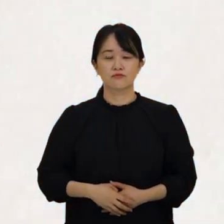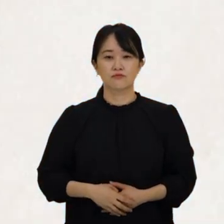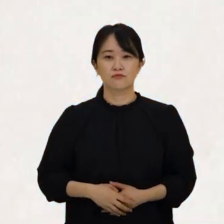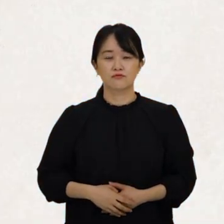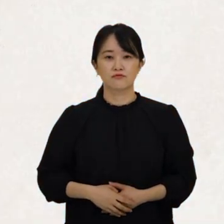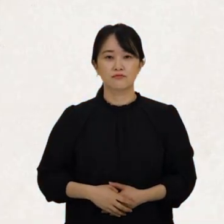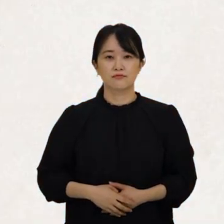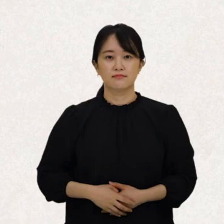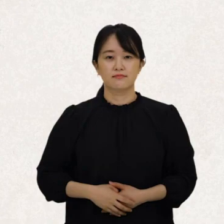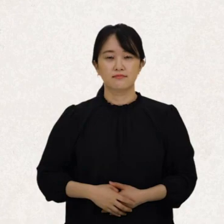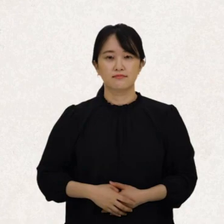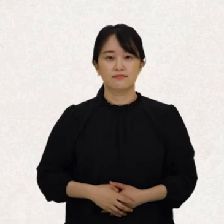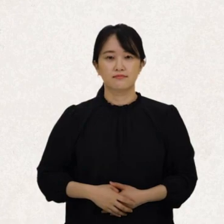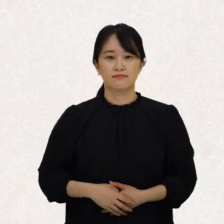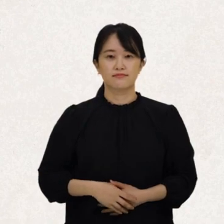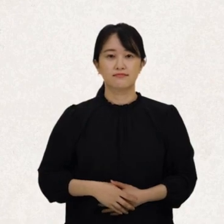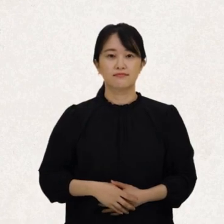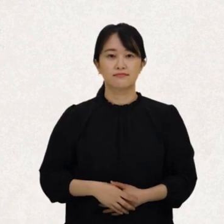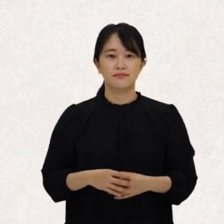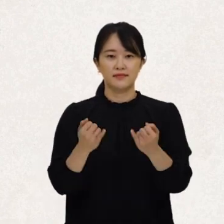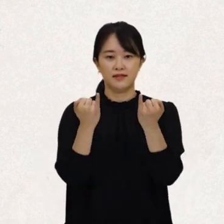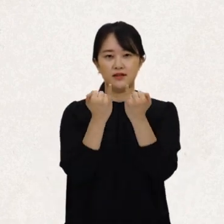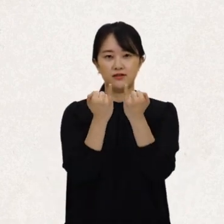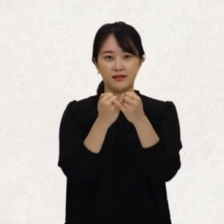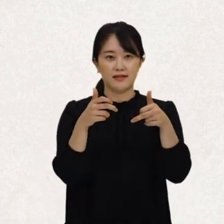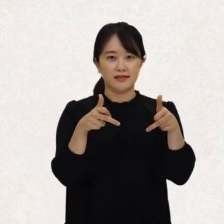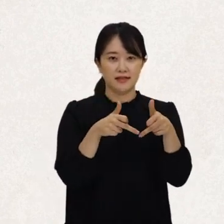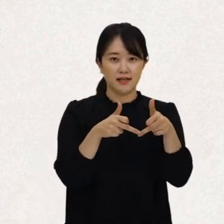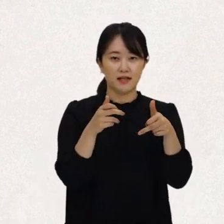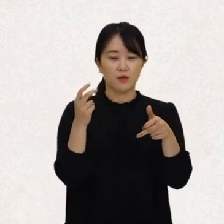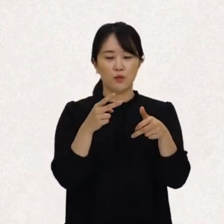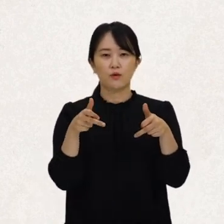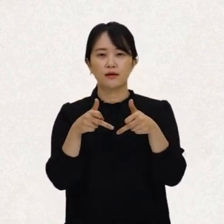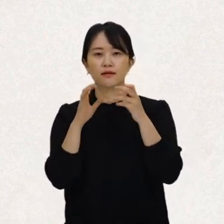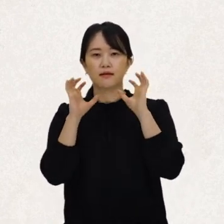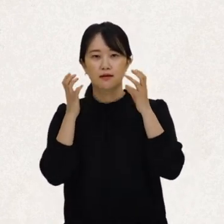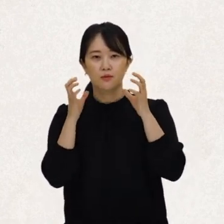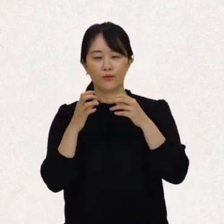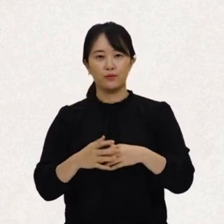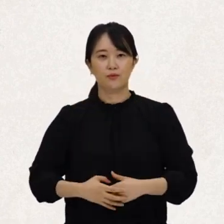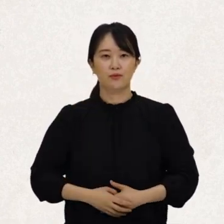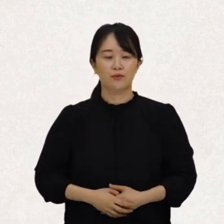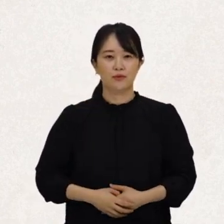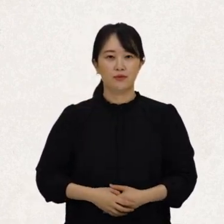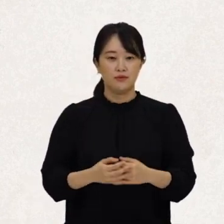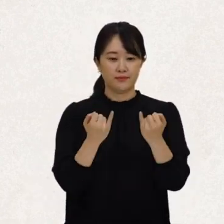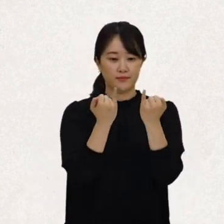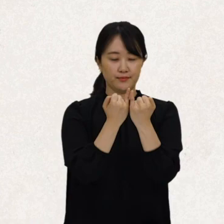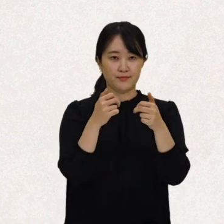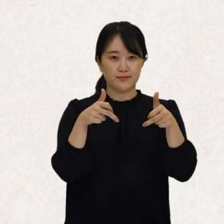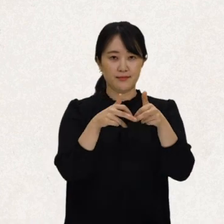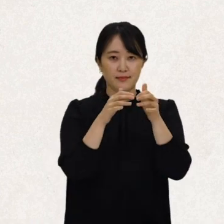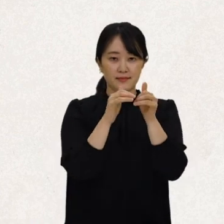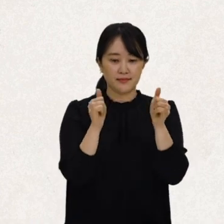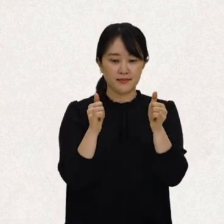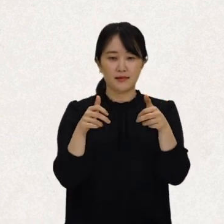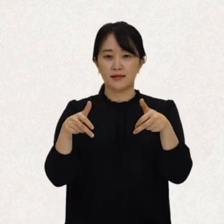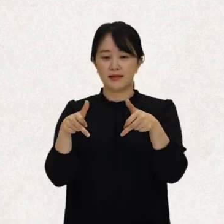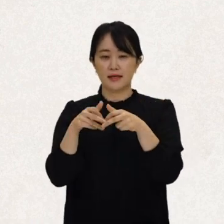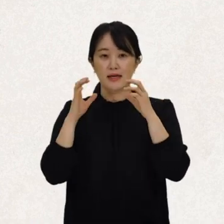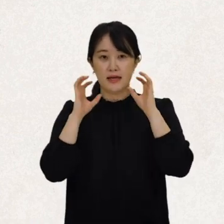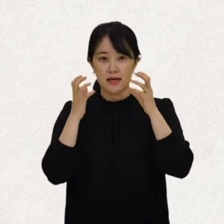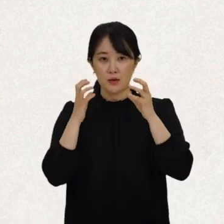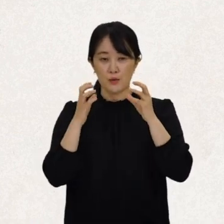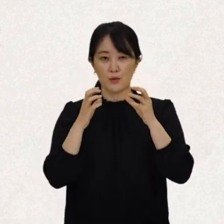네, 바로 여성 장애인과 장애아동이에요. 여성 장애인과 장애아동은